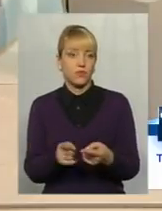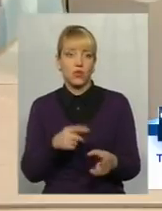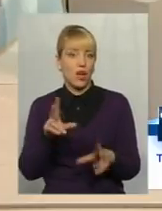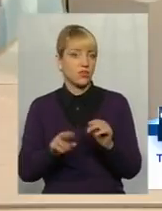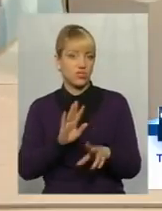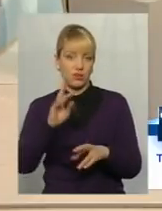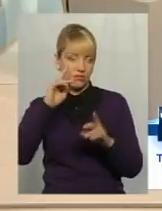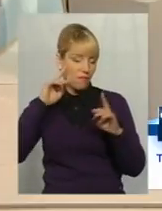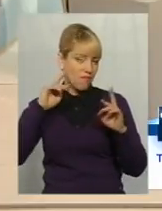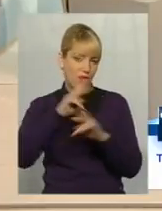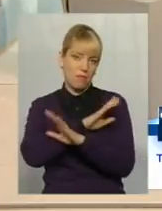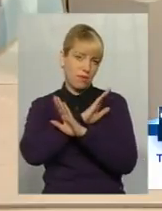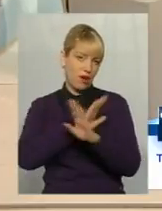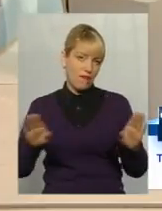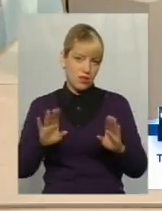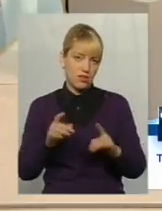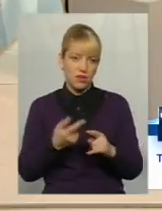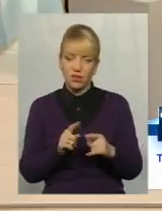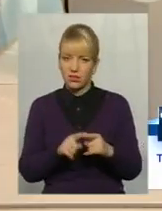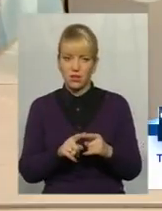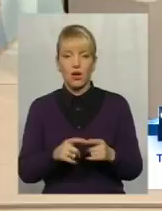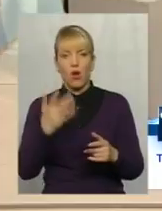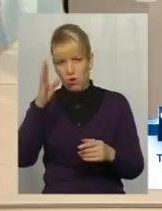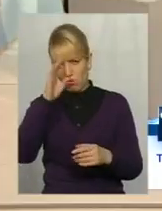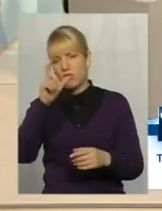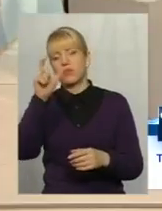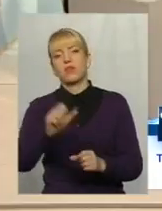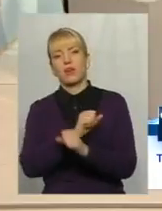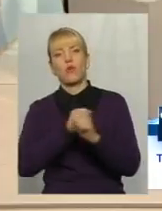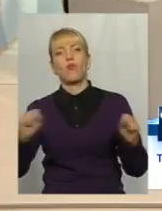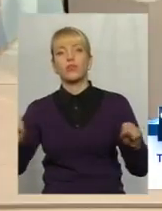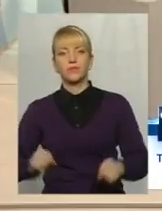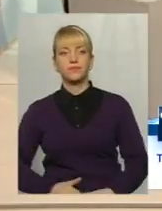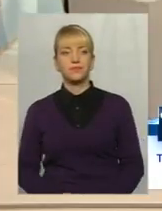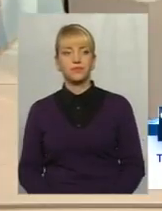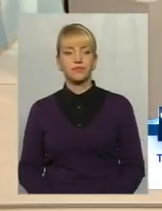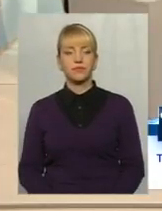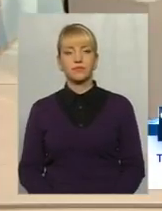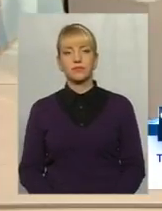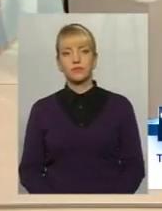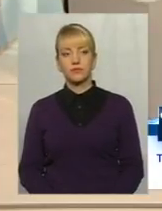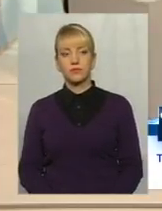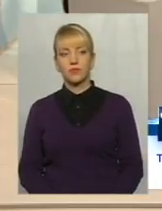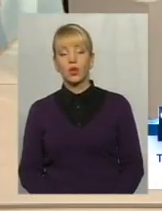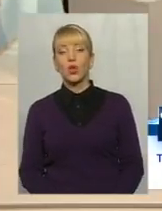зараз прокоментуємо. Дякую велику. Він герой. Дякую, ми почули вашу думку.